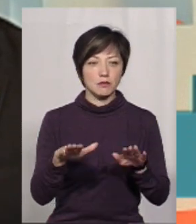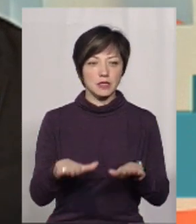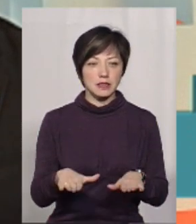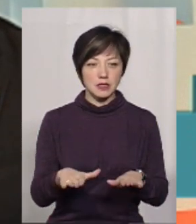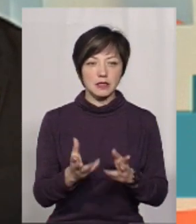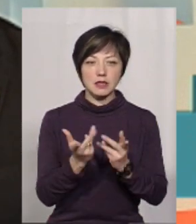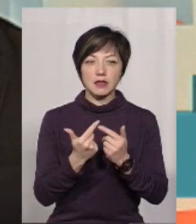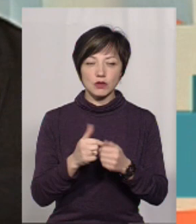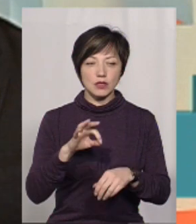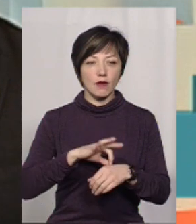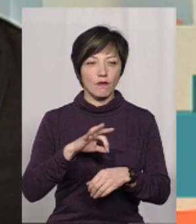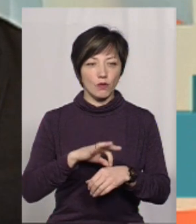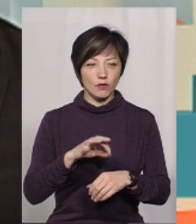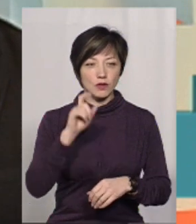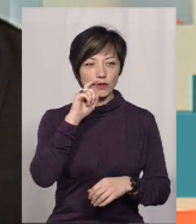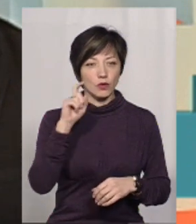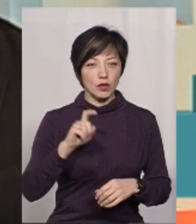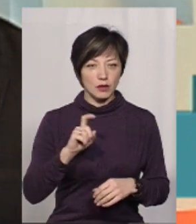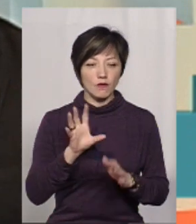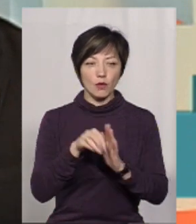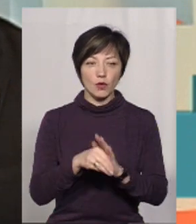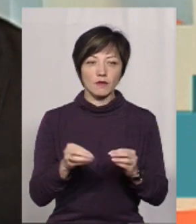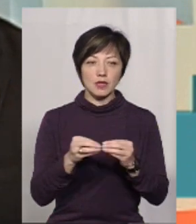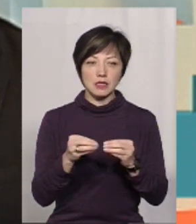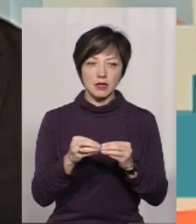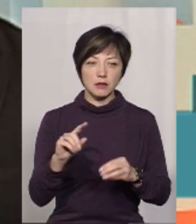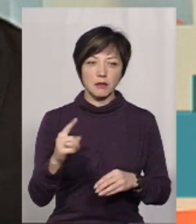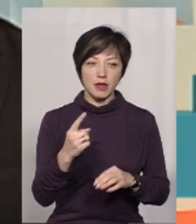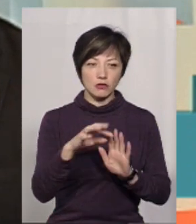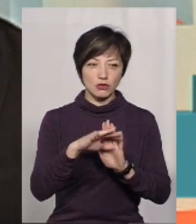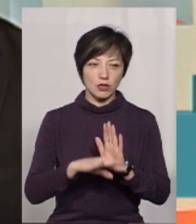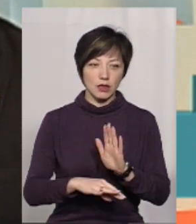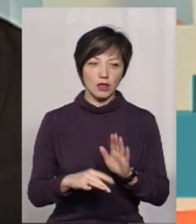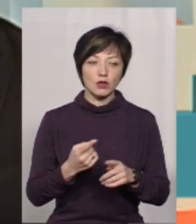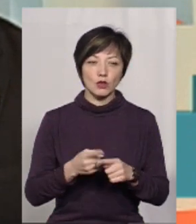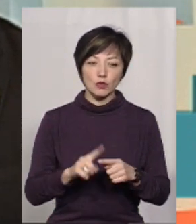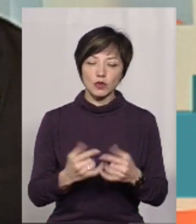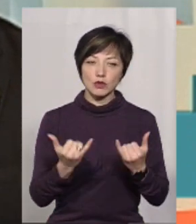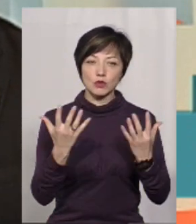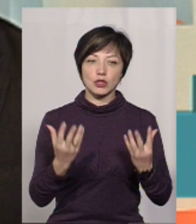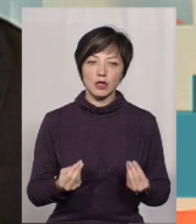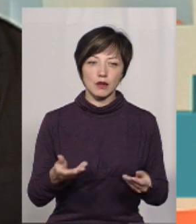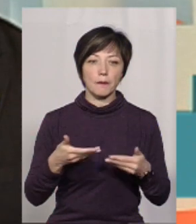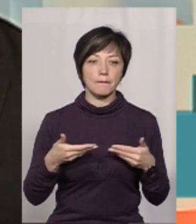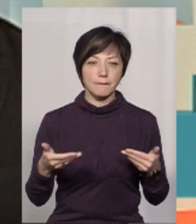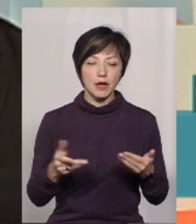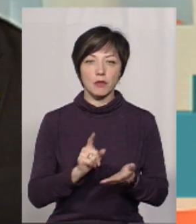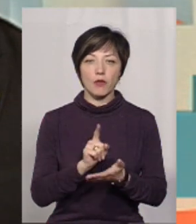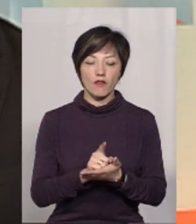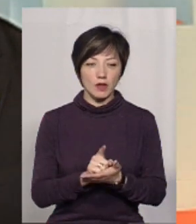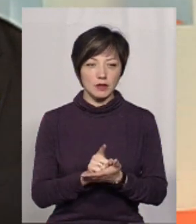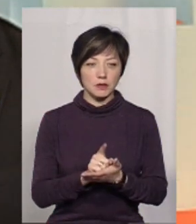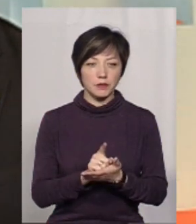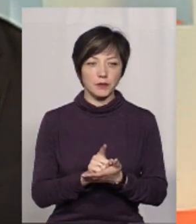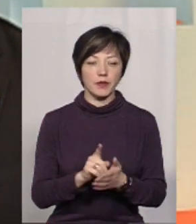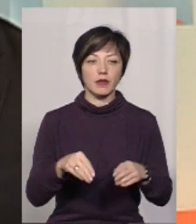місця з кількості захворюваності в Україні, входить в десятку перших. Тому на сьогоднішній день ми повинні